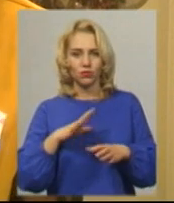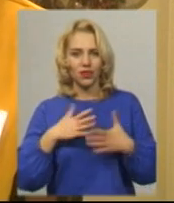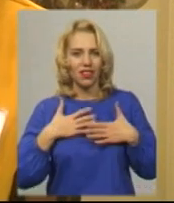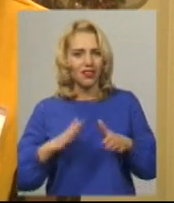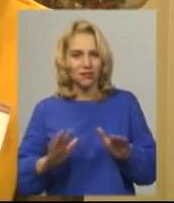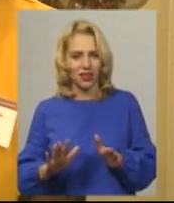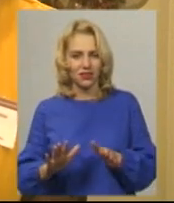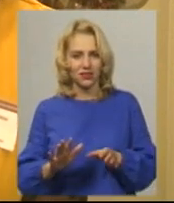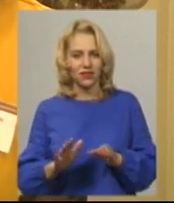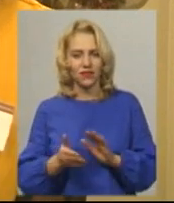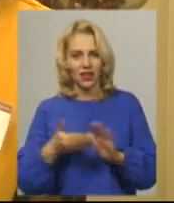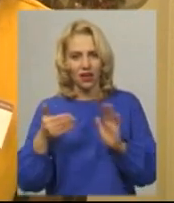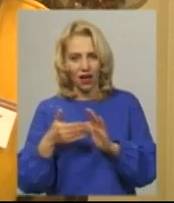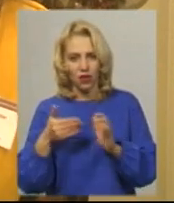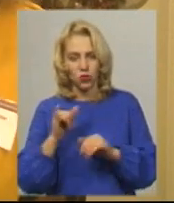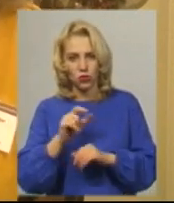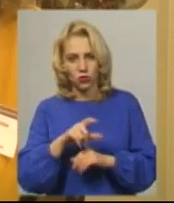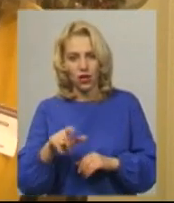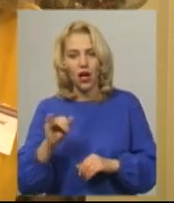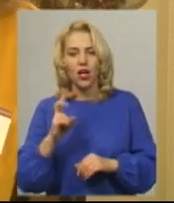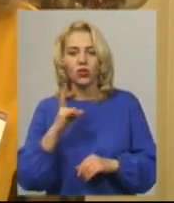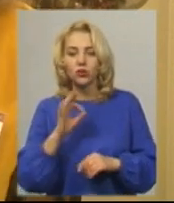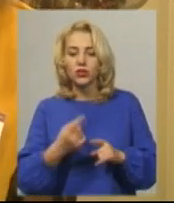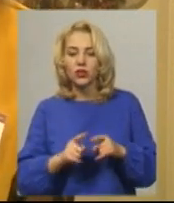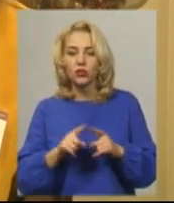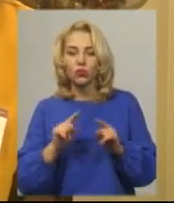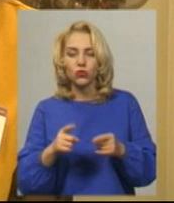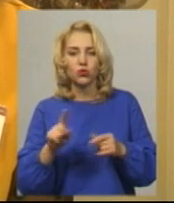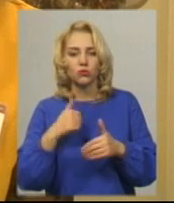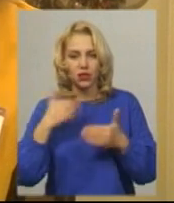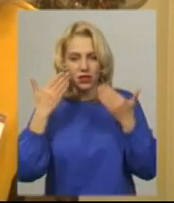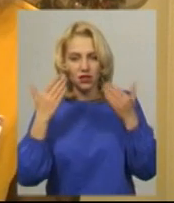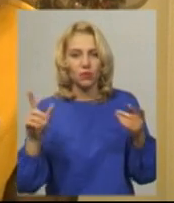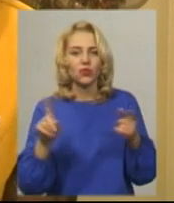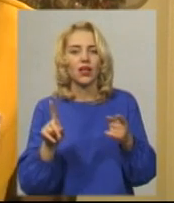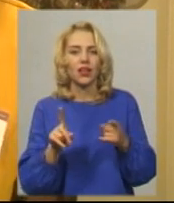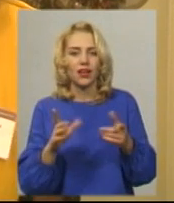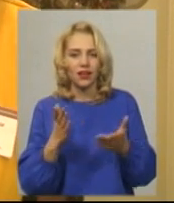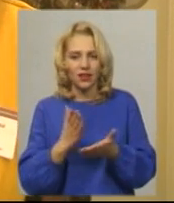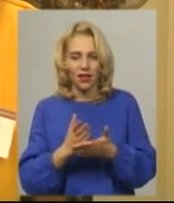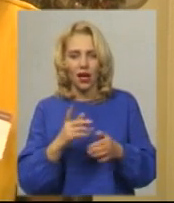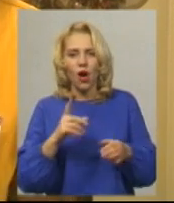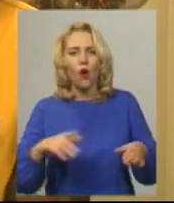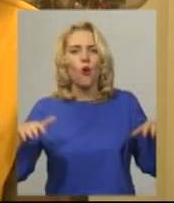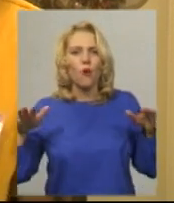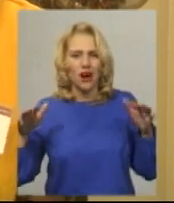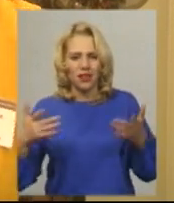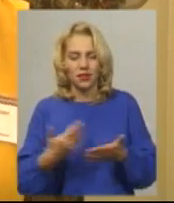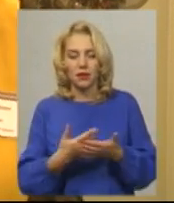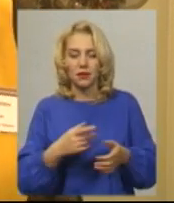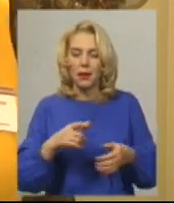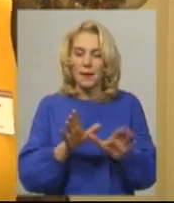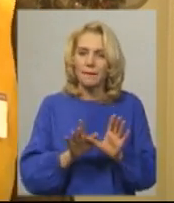неприязнь визивають. Але це тому, що ми їх не знаємо. Кожна комаха, яку ми взяли, або